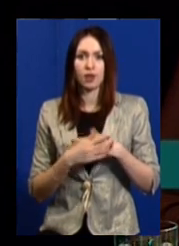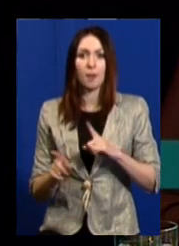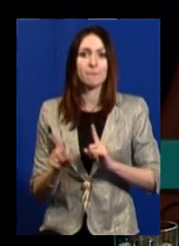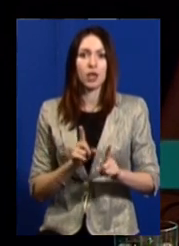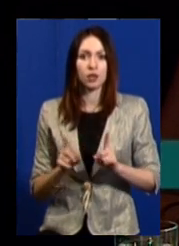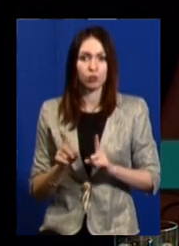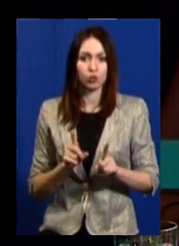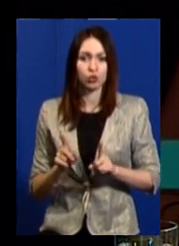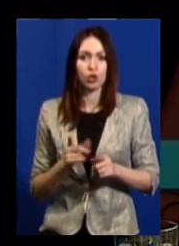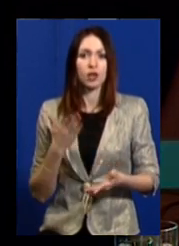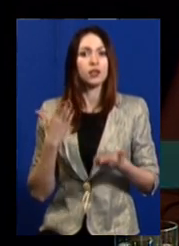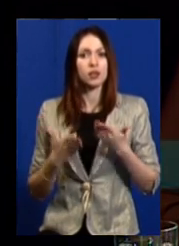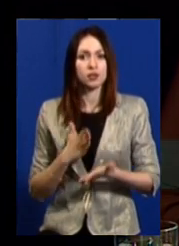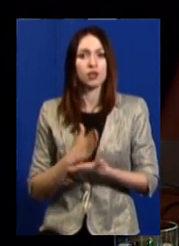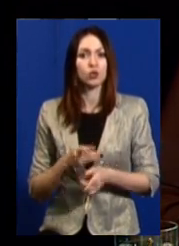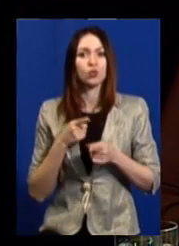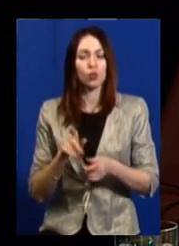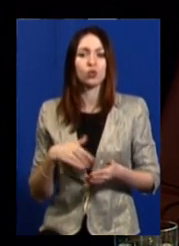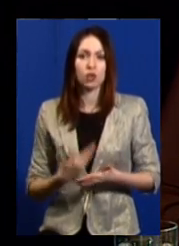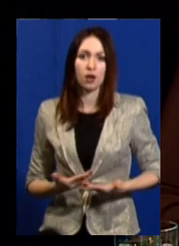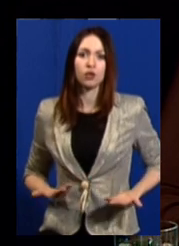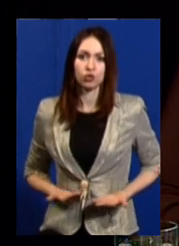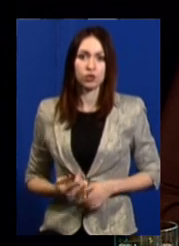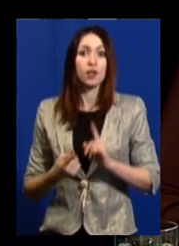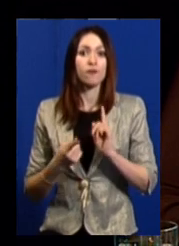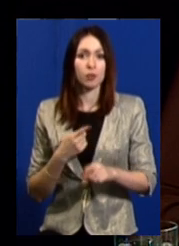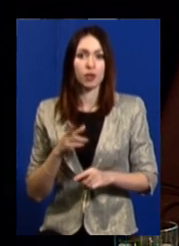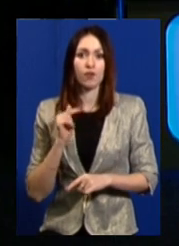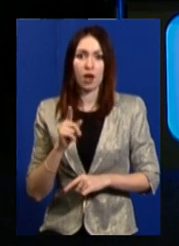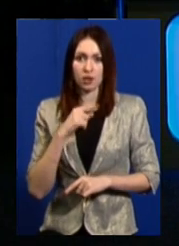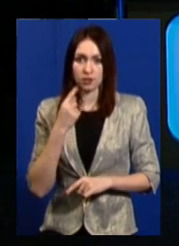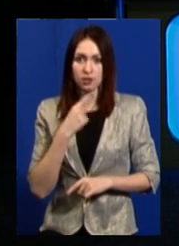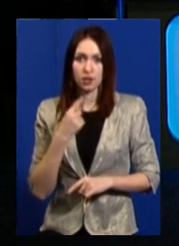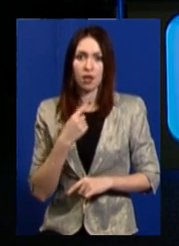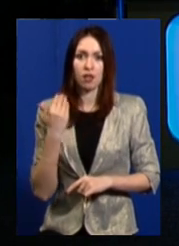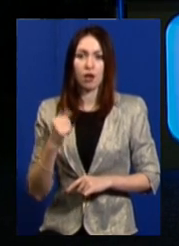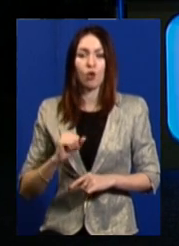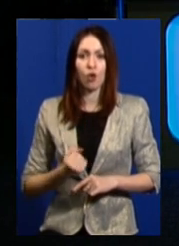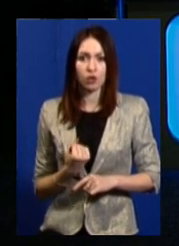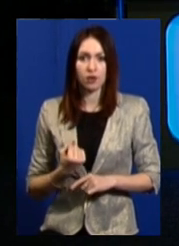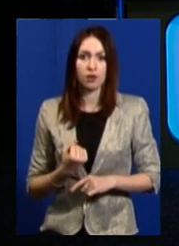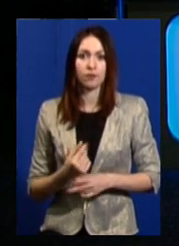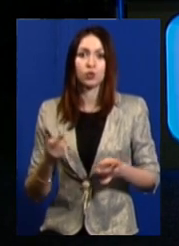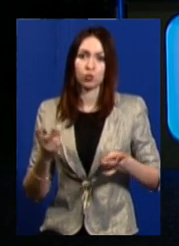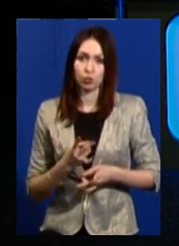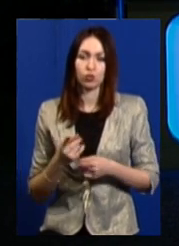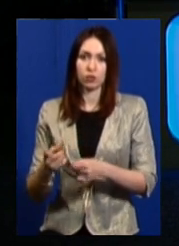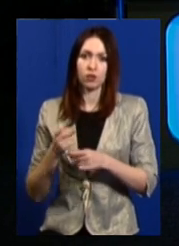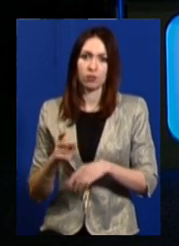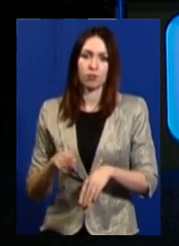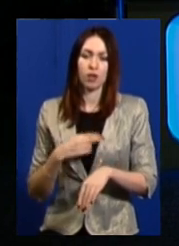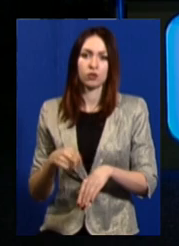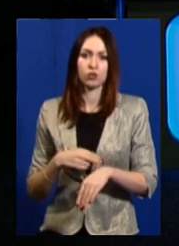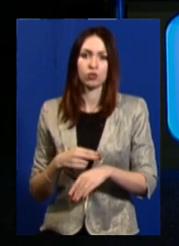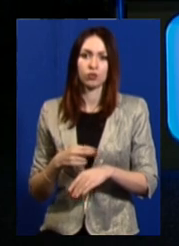що якщо існує загроза для життя, по-перше, як сказала мій колега, потрібно залучати правоохоронні